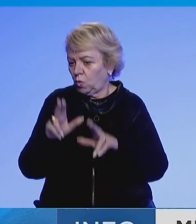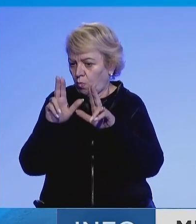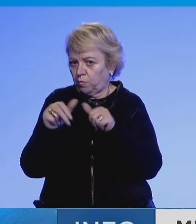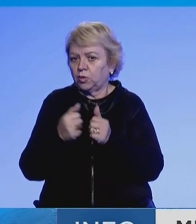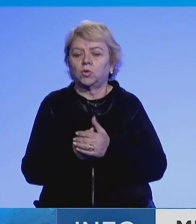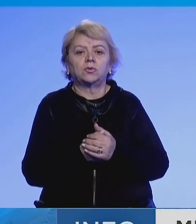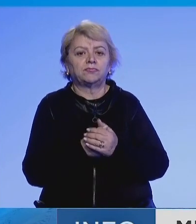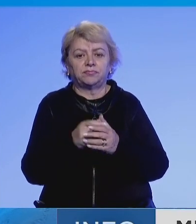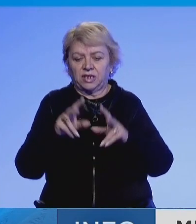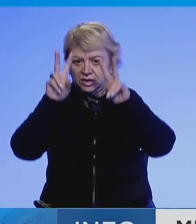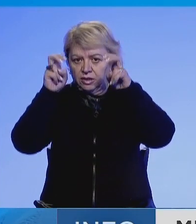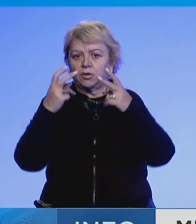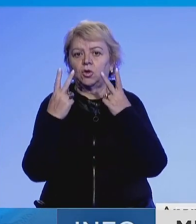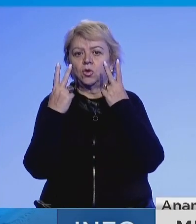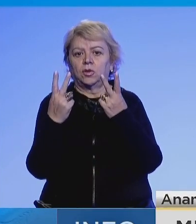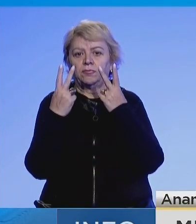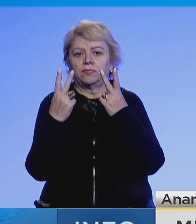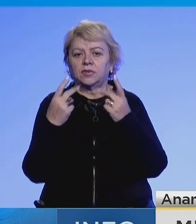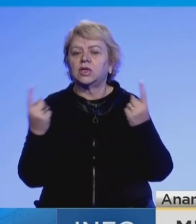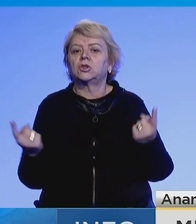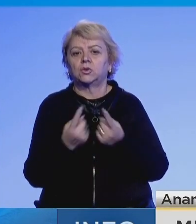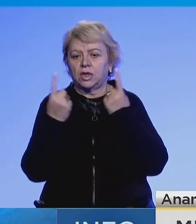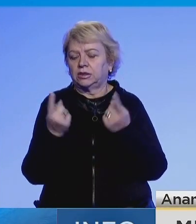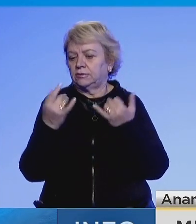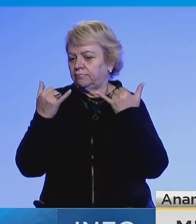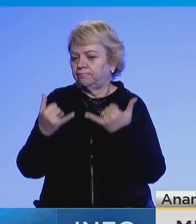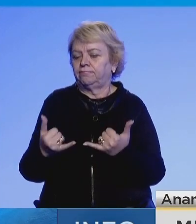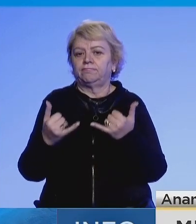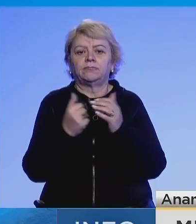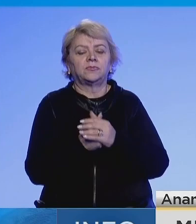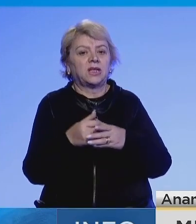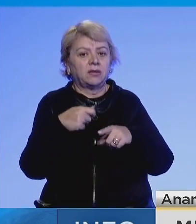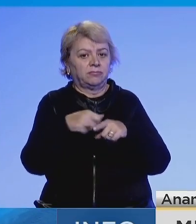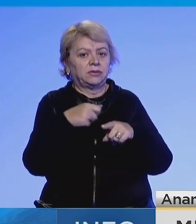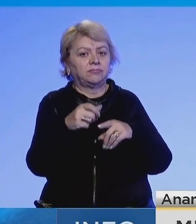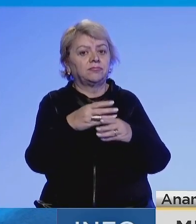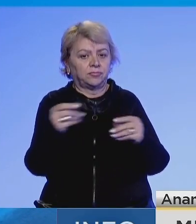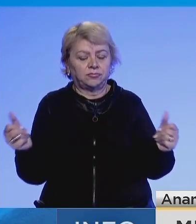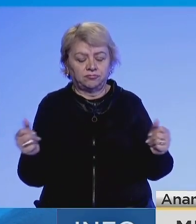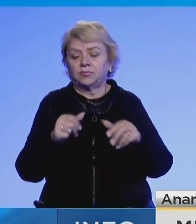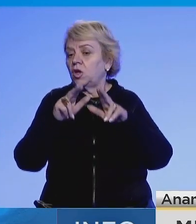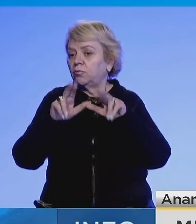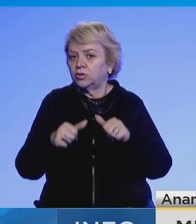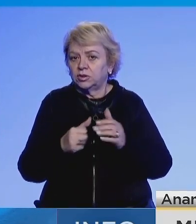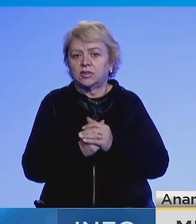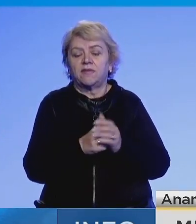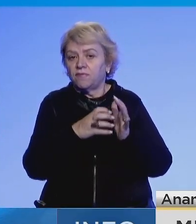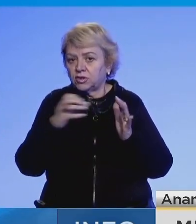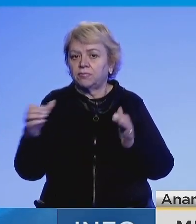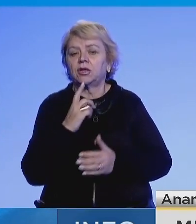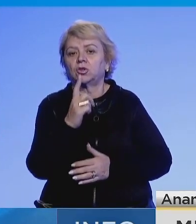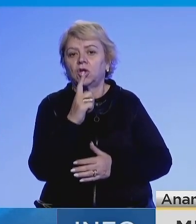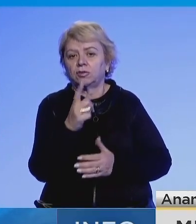kryesore, ose temat kryesore ishin në gjarrit aktuale në procesin e normalizimin të mardhënjeve, mundësit për vazhdimin e dialogut,